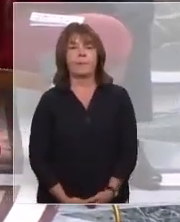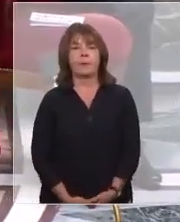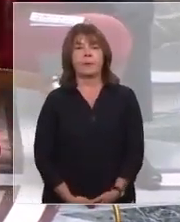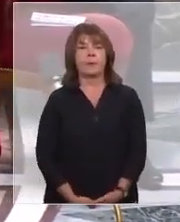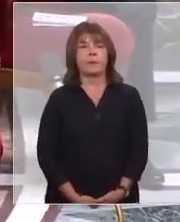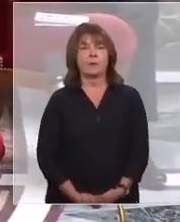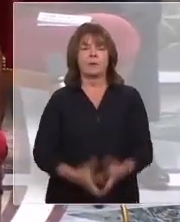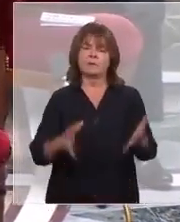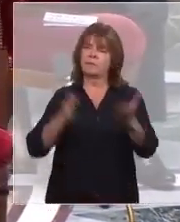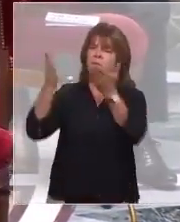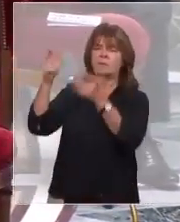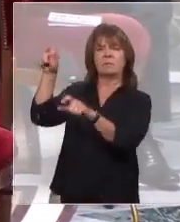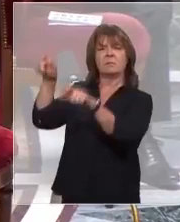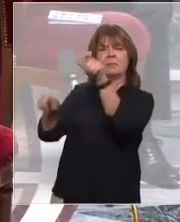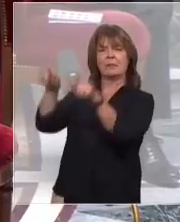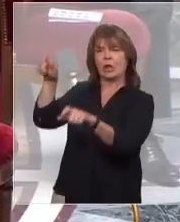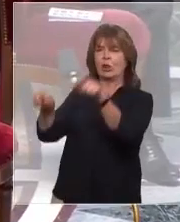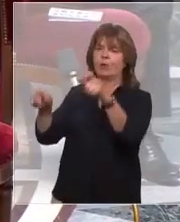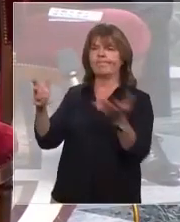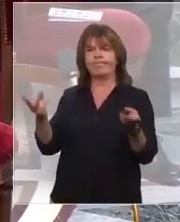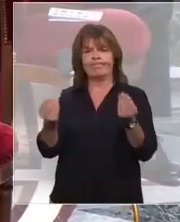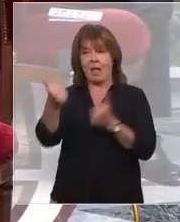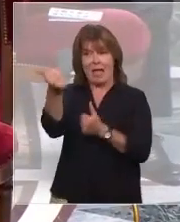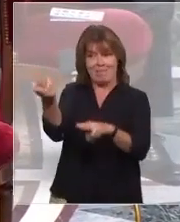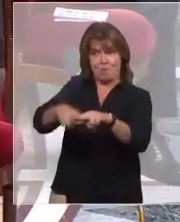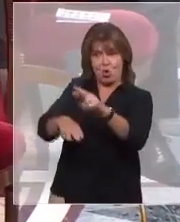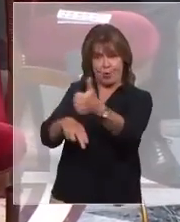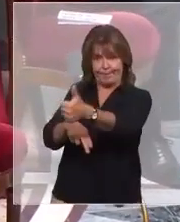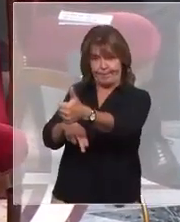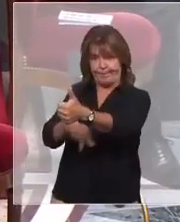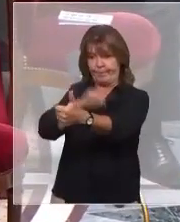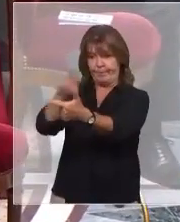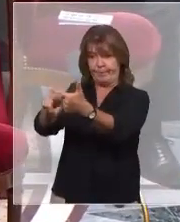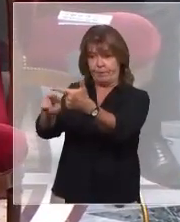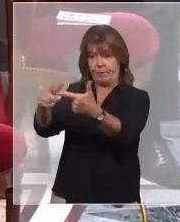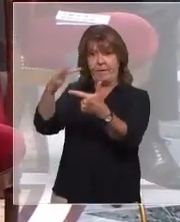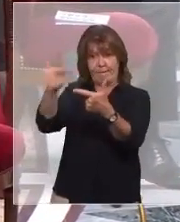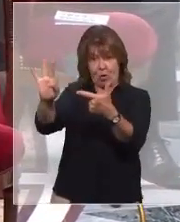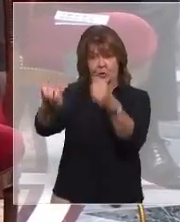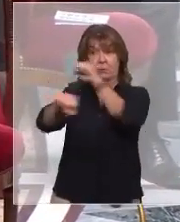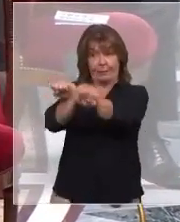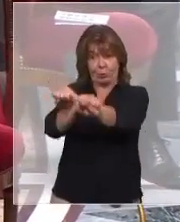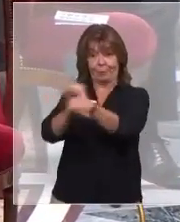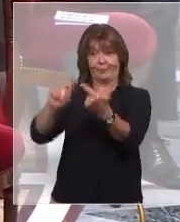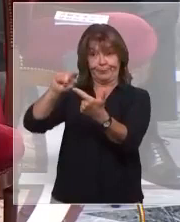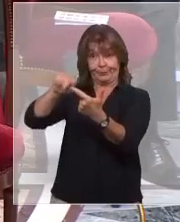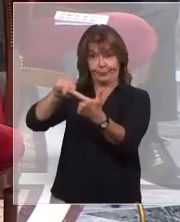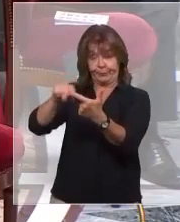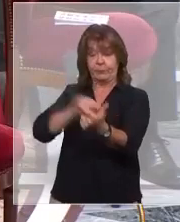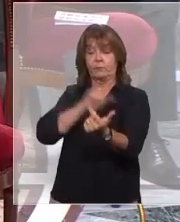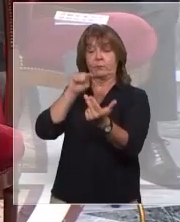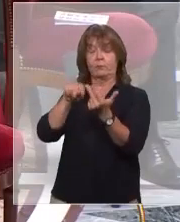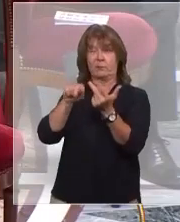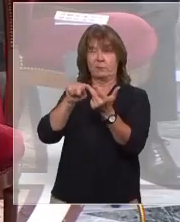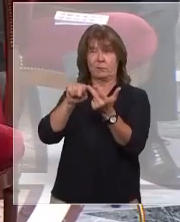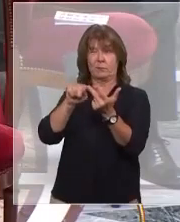Les suspects... L'un est mort. L'autre est en France, en détention. L'un